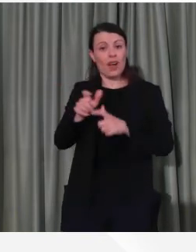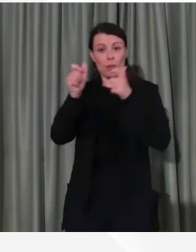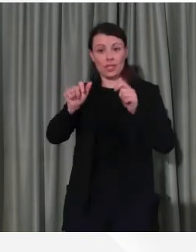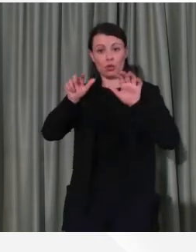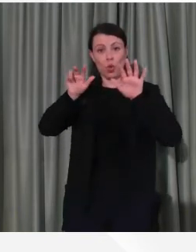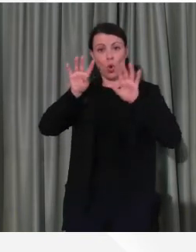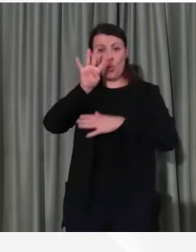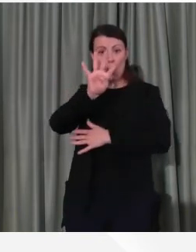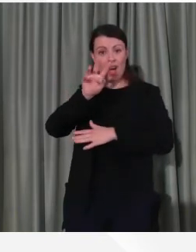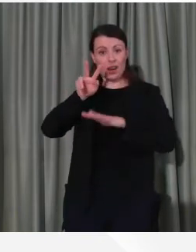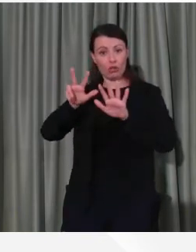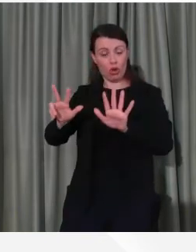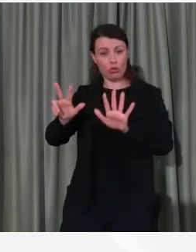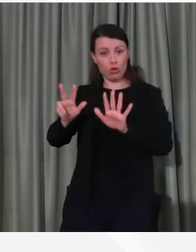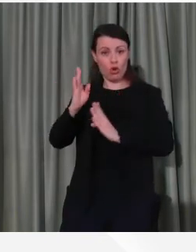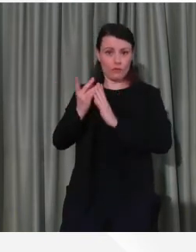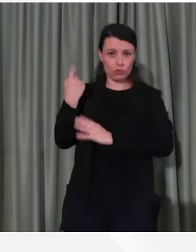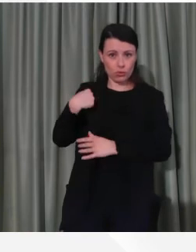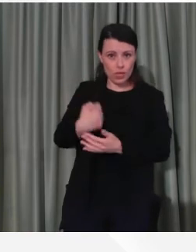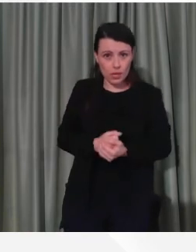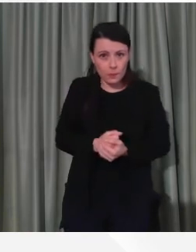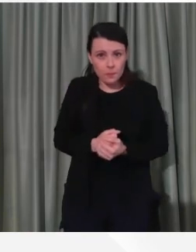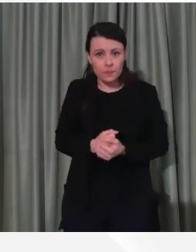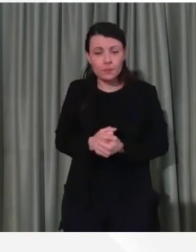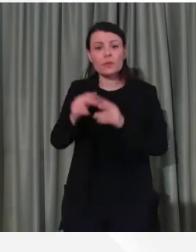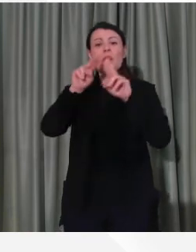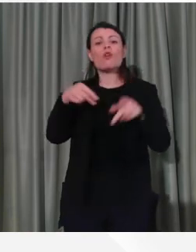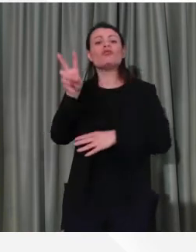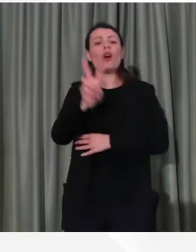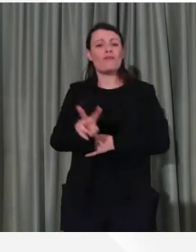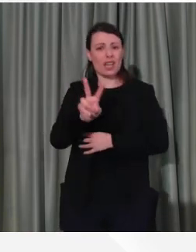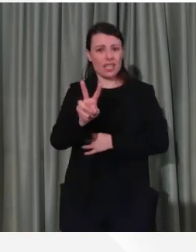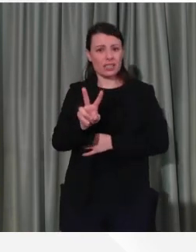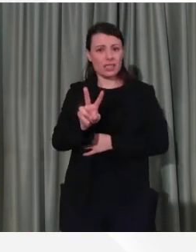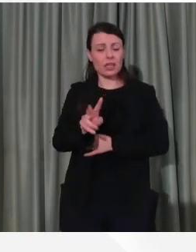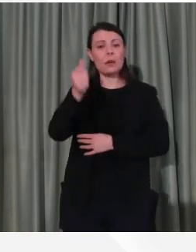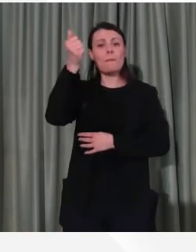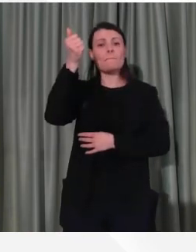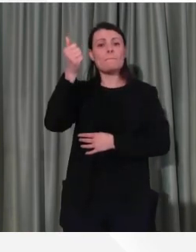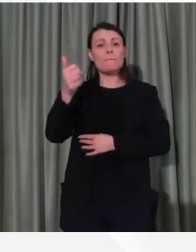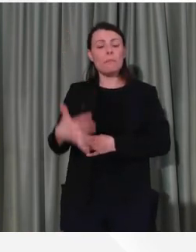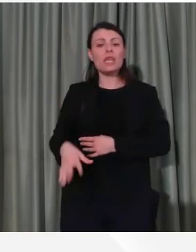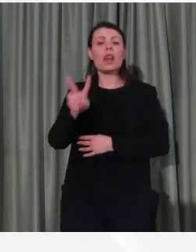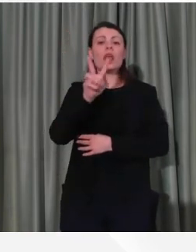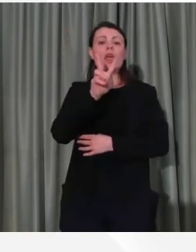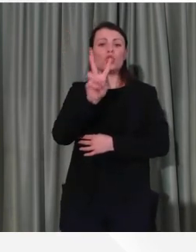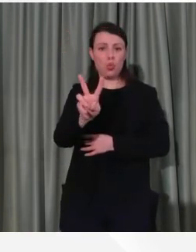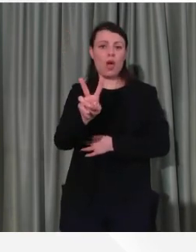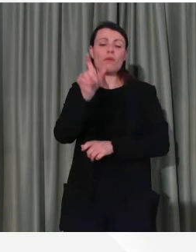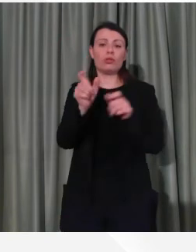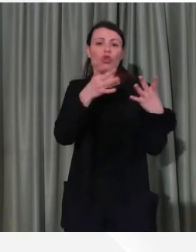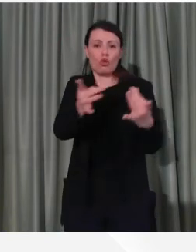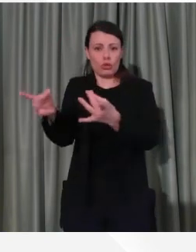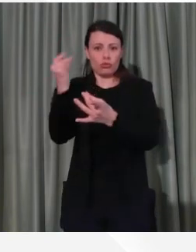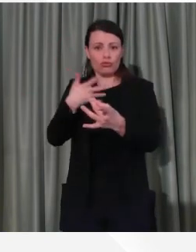rispetto a ieri, alla provincia di Varese dove abbiamo 1.002 positivi, più